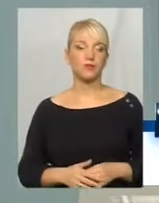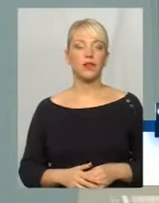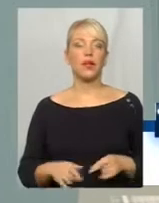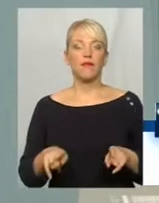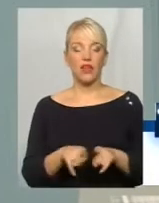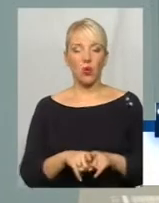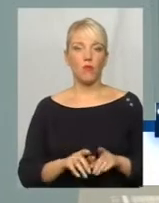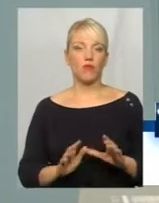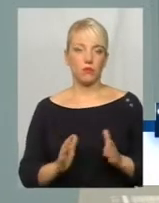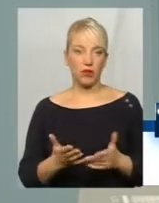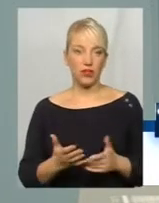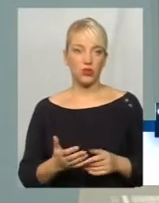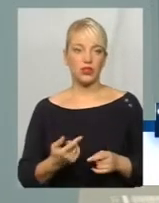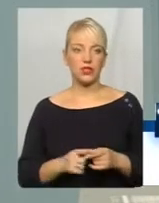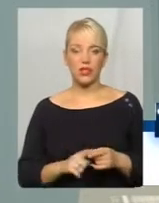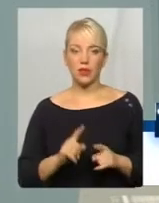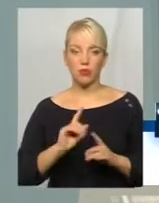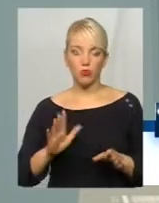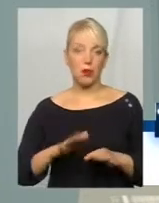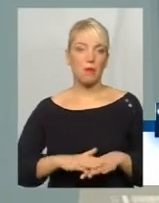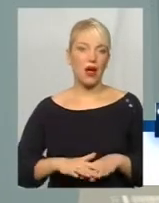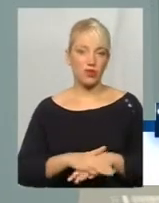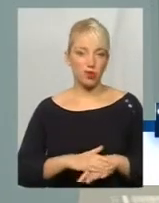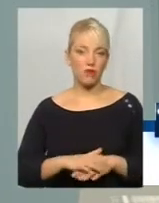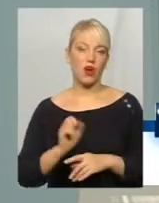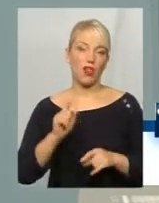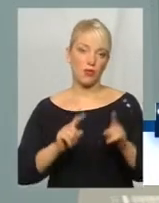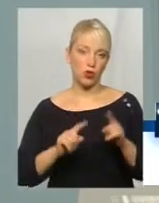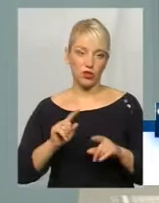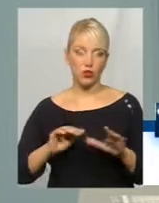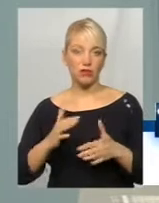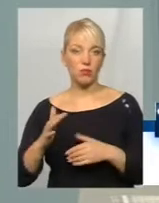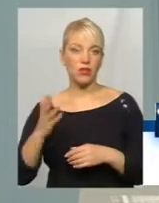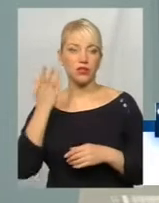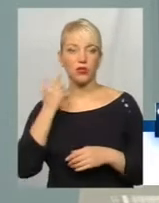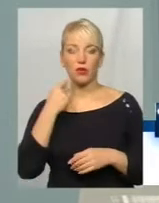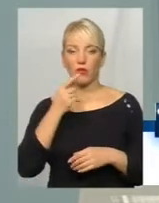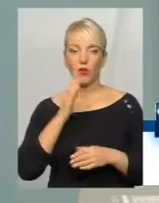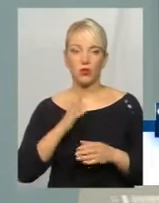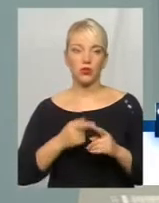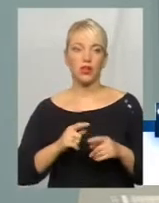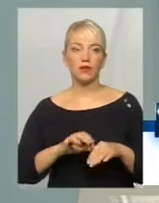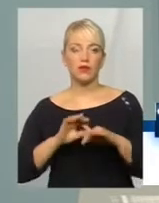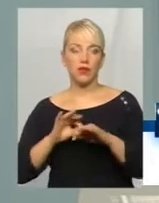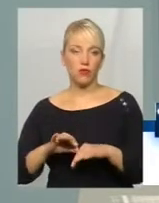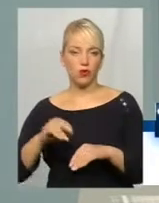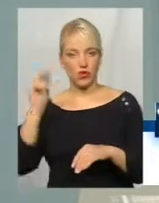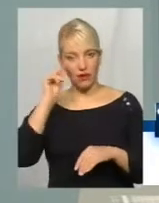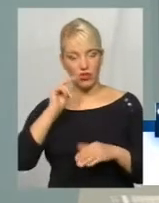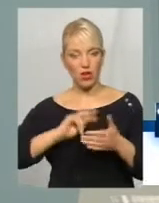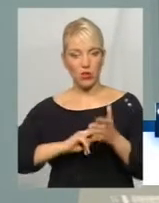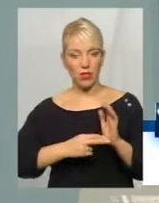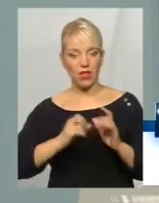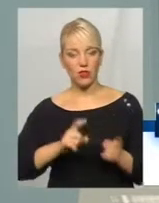такому випадку це не буде масово, але поодинокі випадки, коли мова буде виводитися з навчального плану і